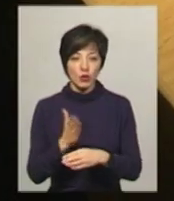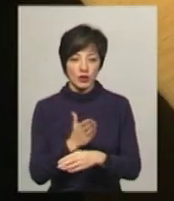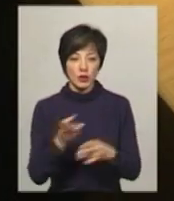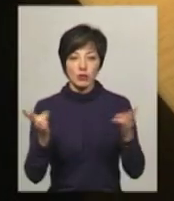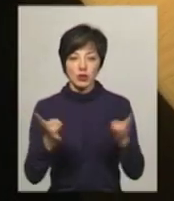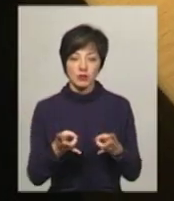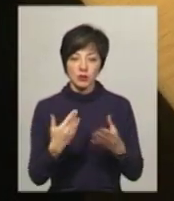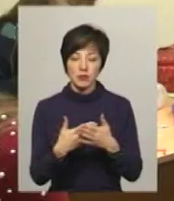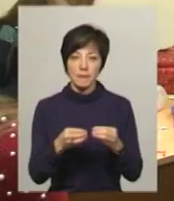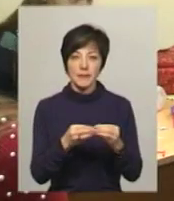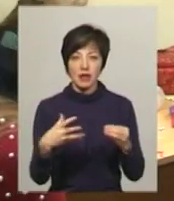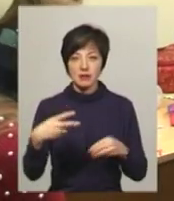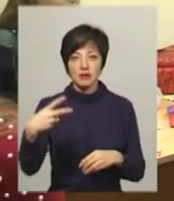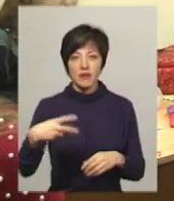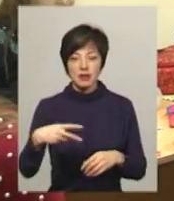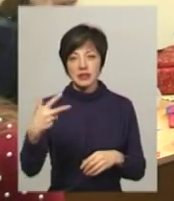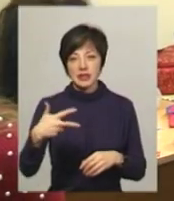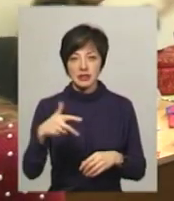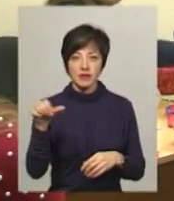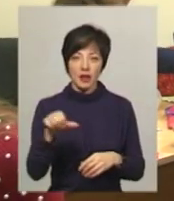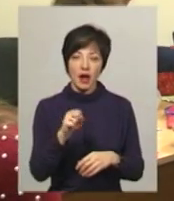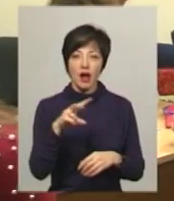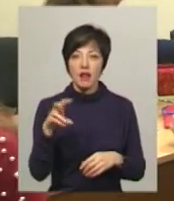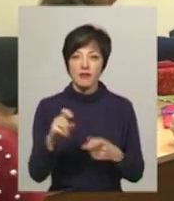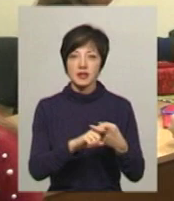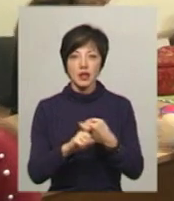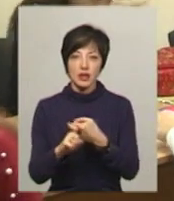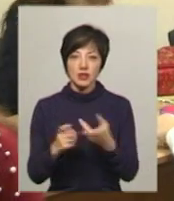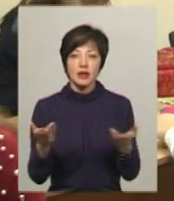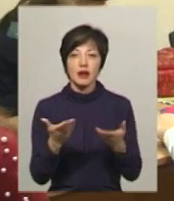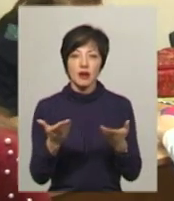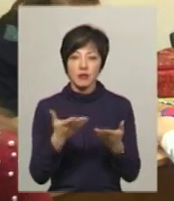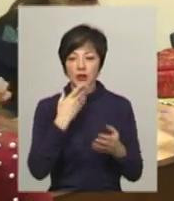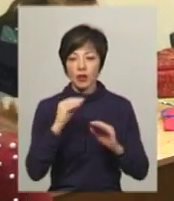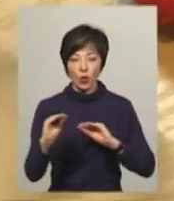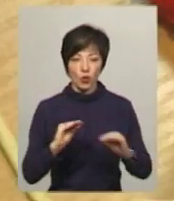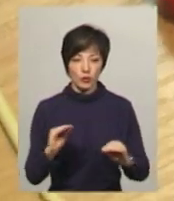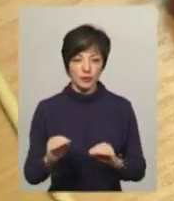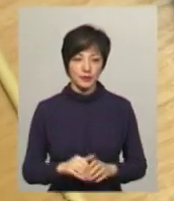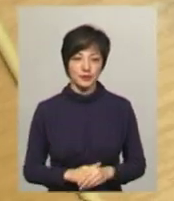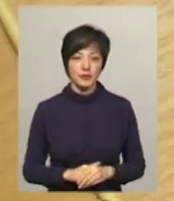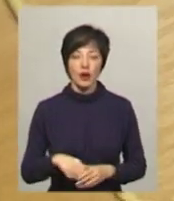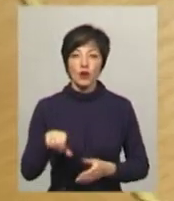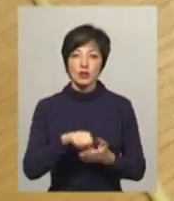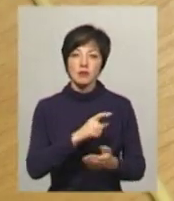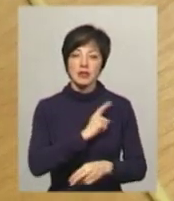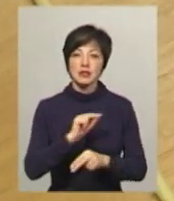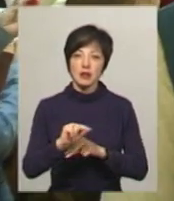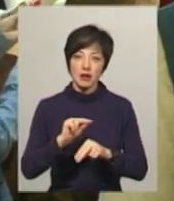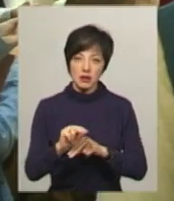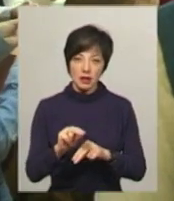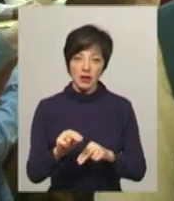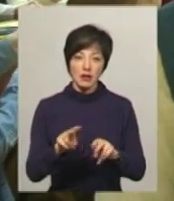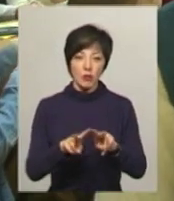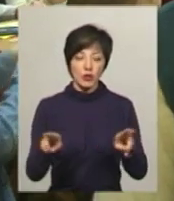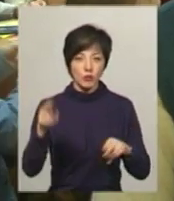потрібно десь 15-20-30 хвилин, але в залежності від того, яким декором прикрашати. Учасниця майстер-класу Дарина Сурник